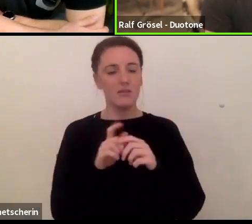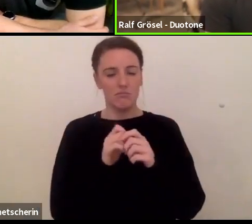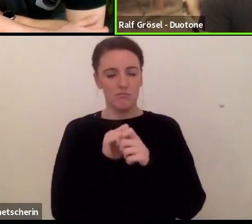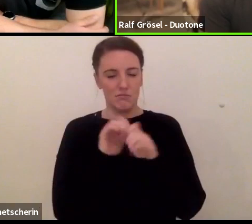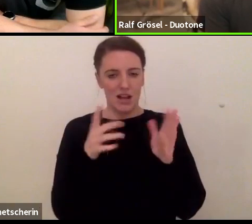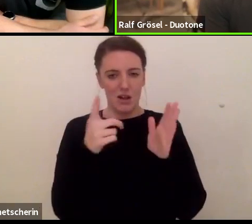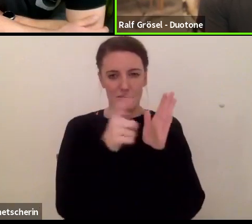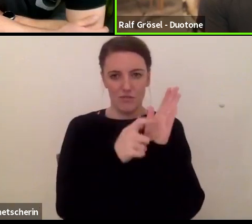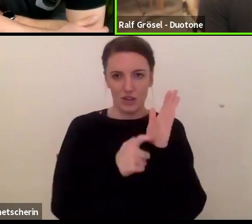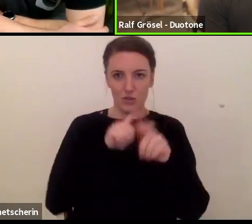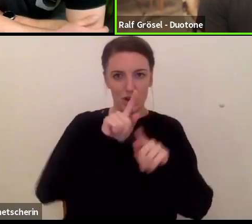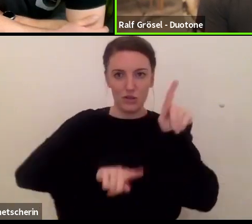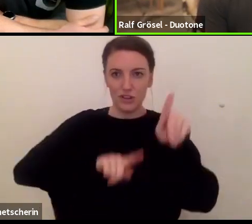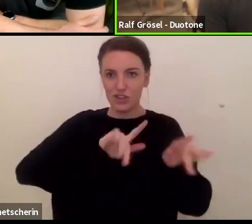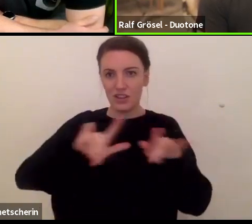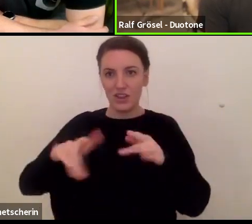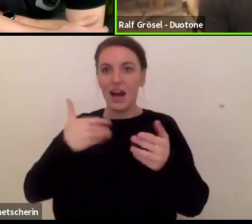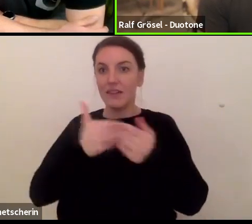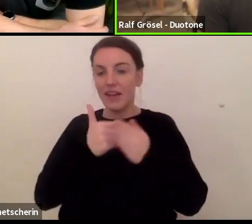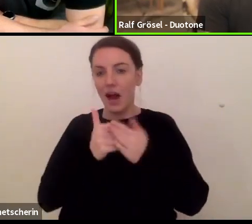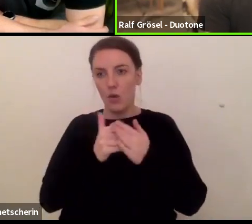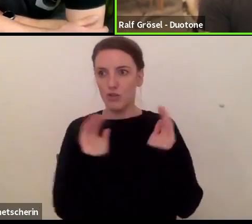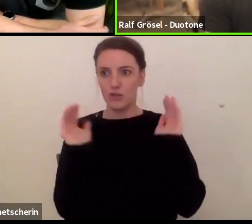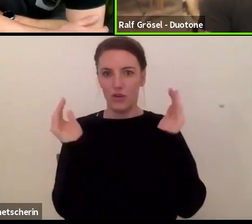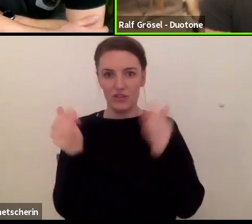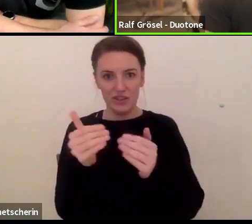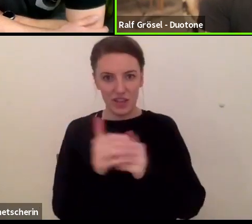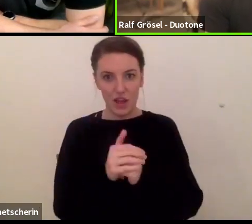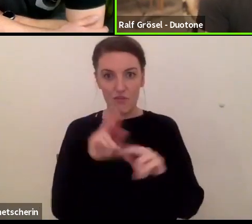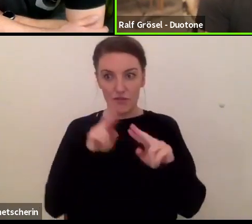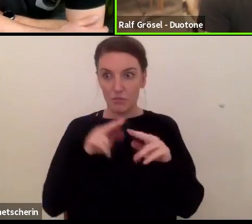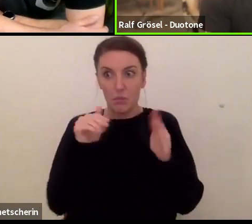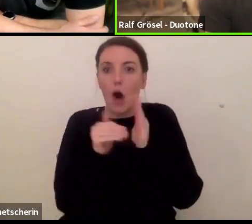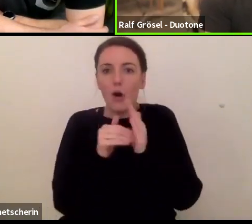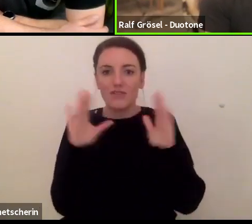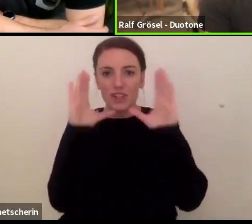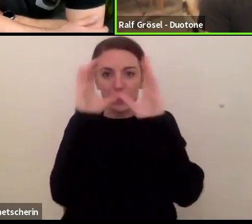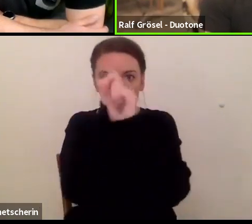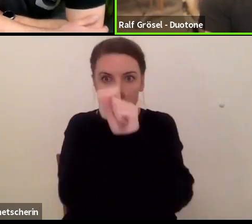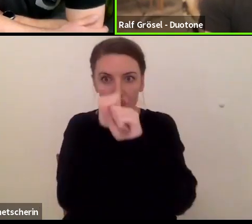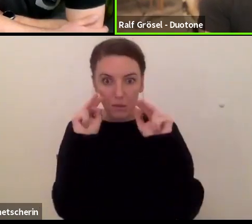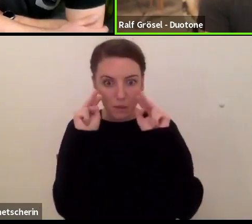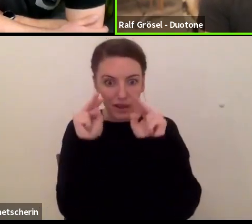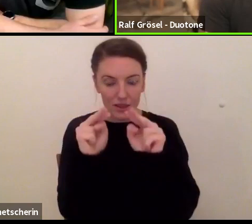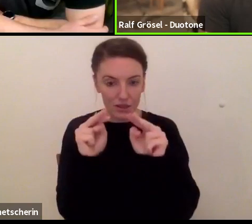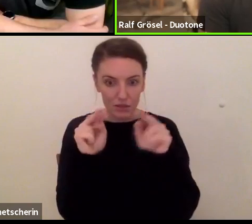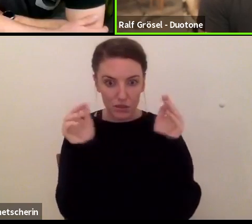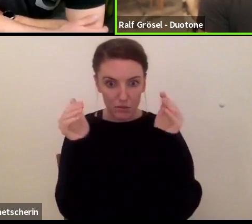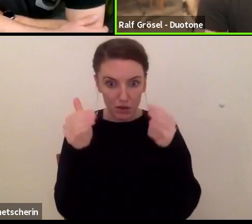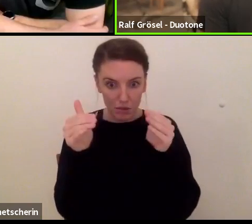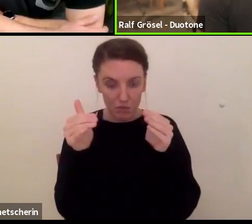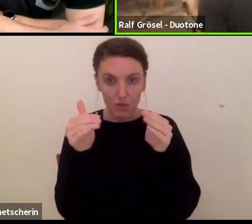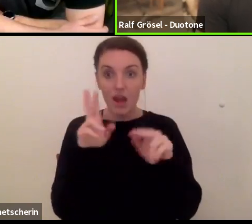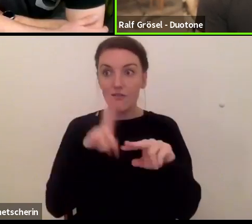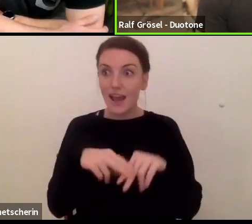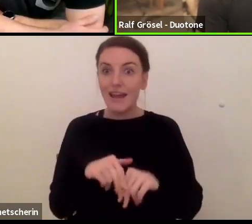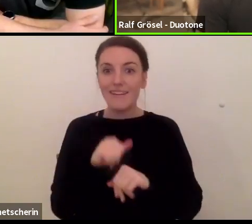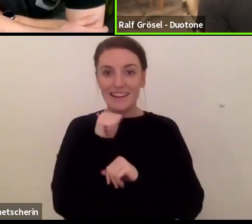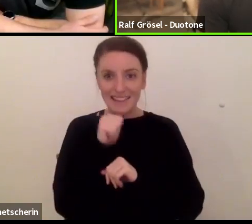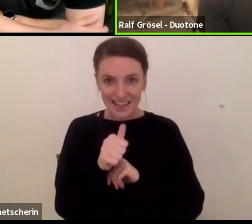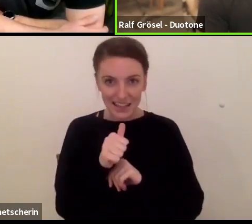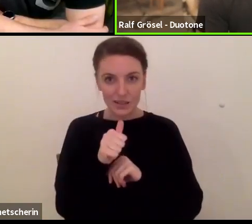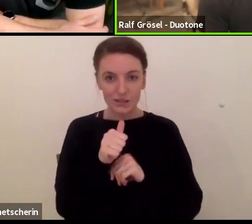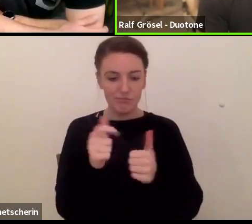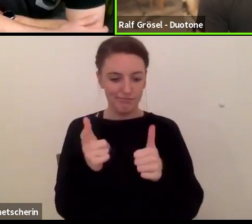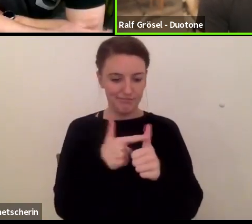wieder zusammenkommen. Und da ist es einfach so, wenn du da nicht den Tunnelblick hast, dann bist du halt einfach entweder grottenlangsam oder du bringst dich halt